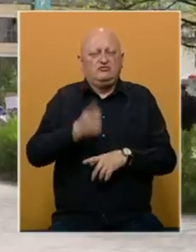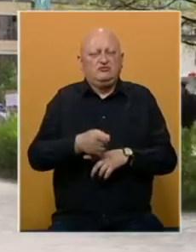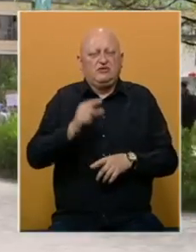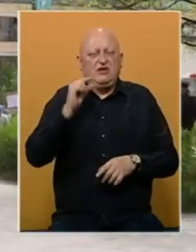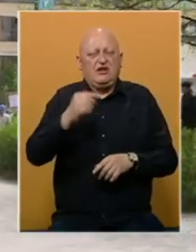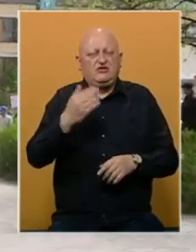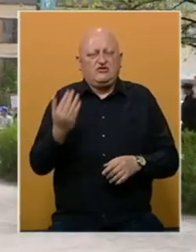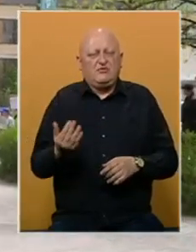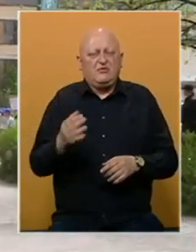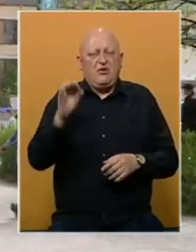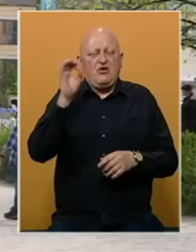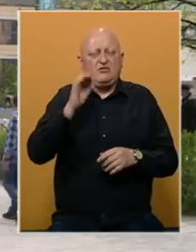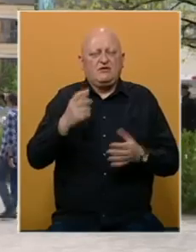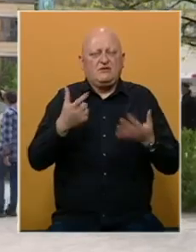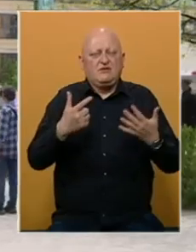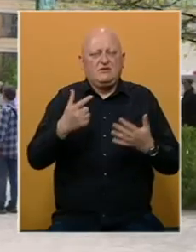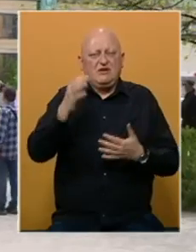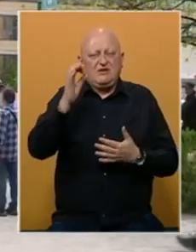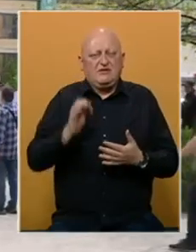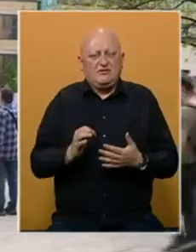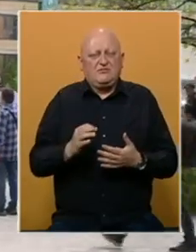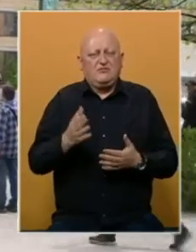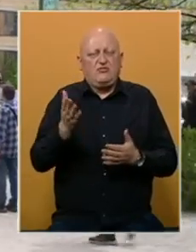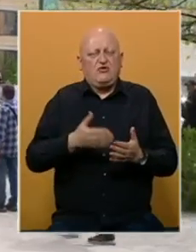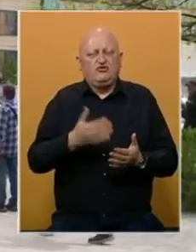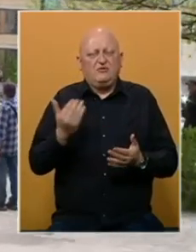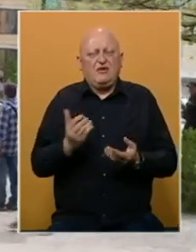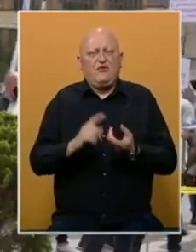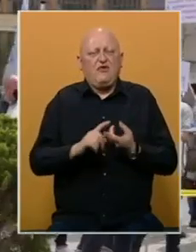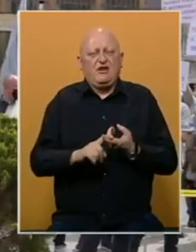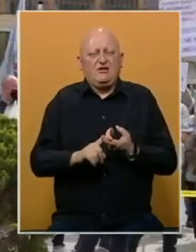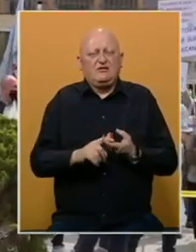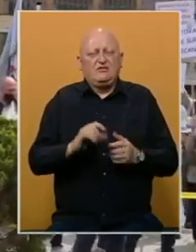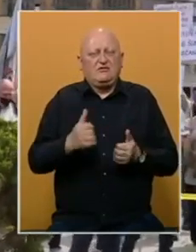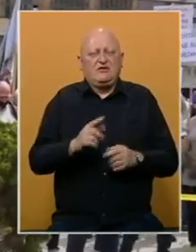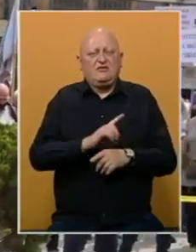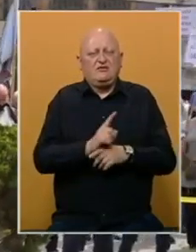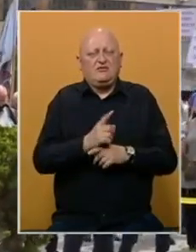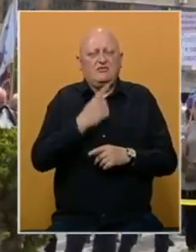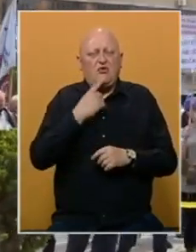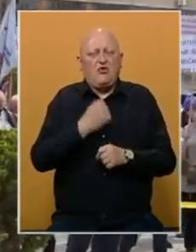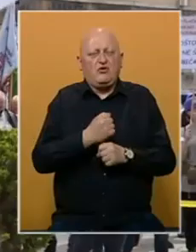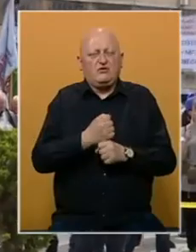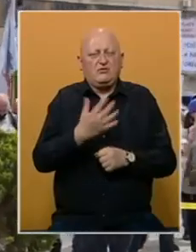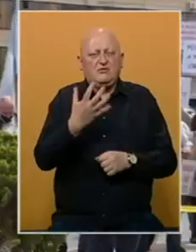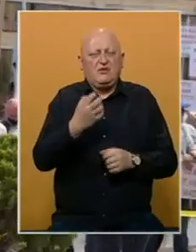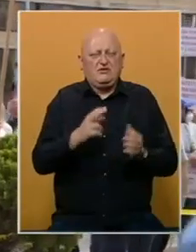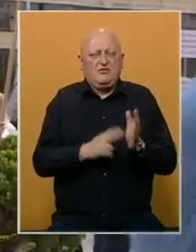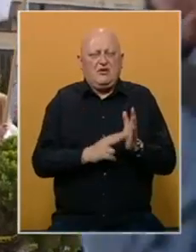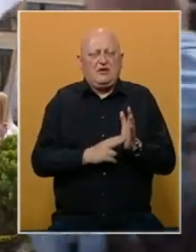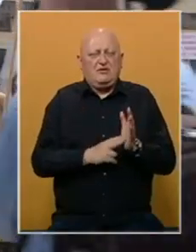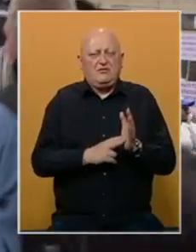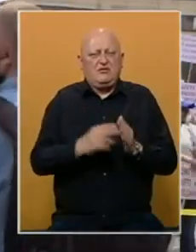najnižoj plati, čija bi osnovica bila 70% prosječne plate u federaciji, jer trenutna za koju rade je oko 500 maraka,